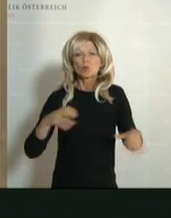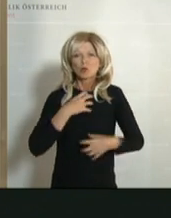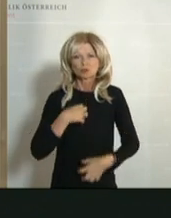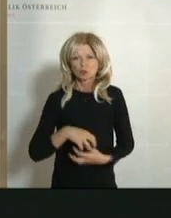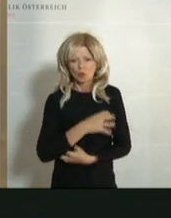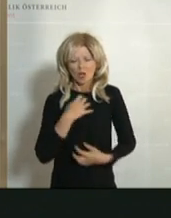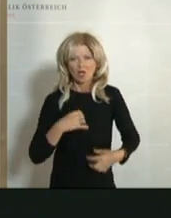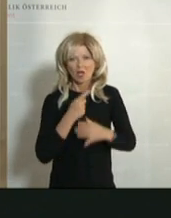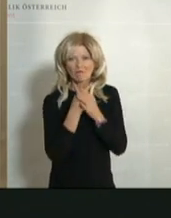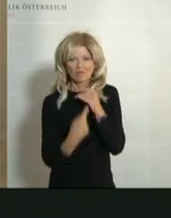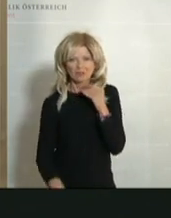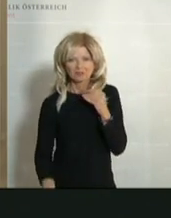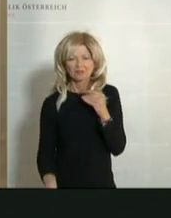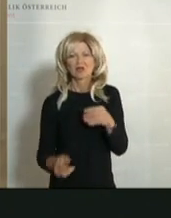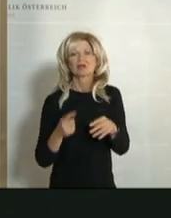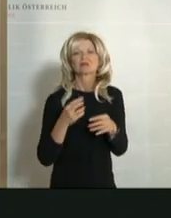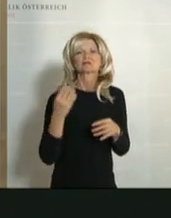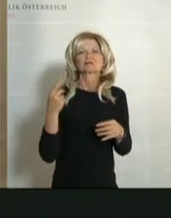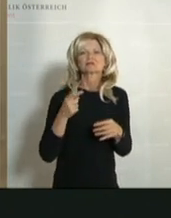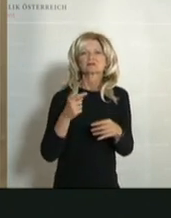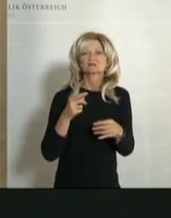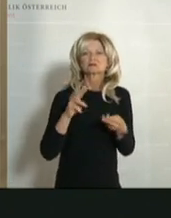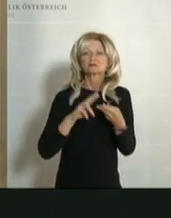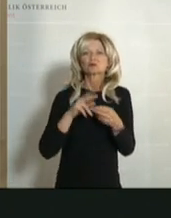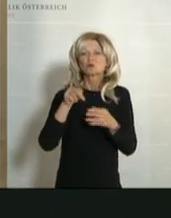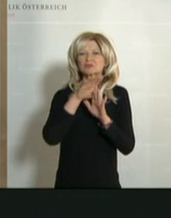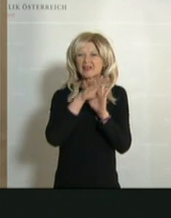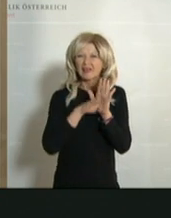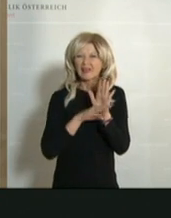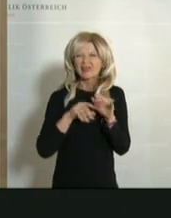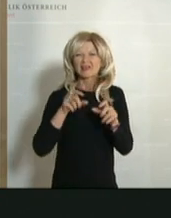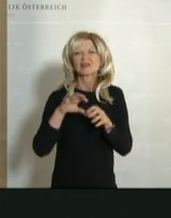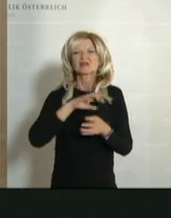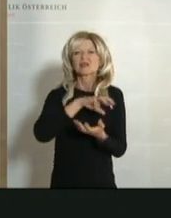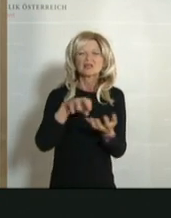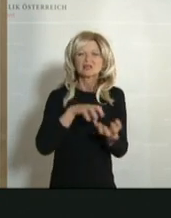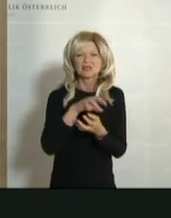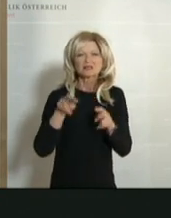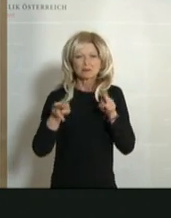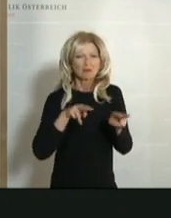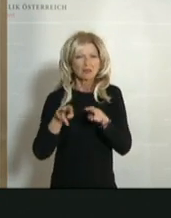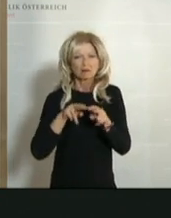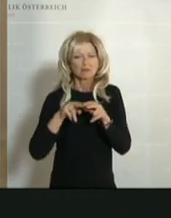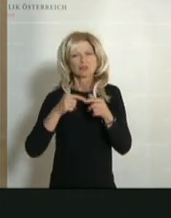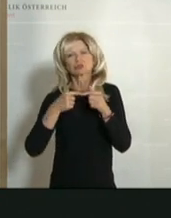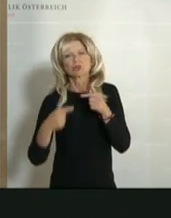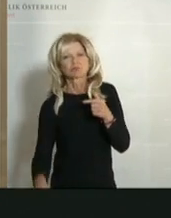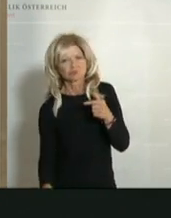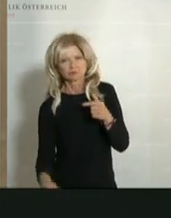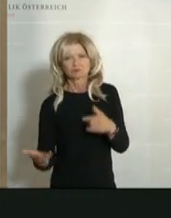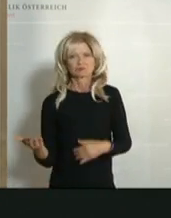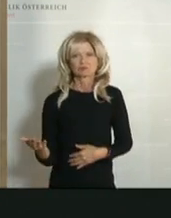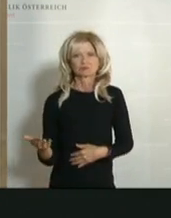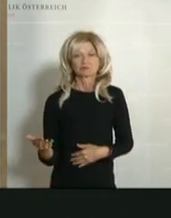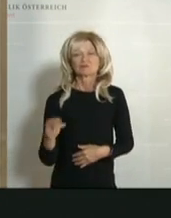Regeln des Krisenmanagements. Das ist der Sukkus des Berichts der unabhängigen Tiroler Expertenkommission.